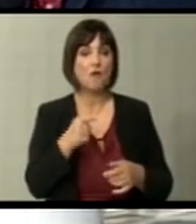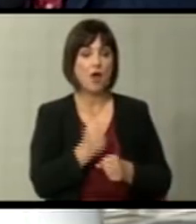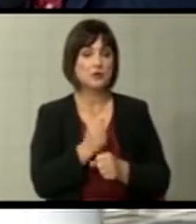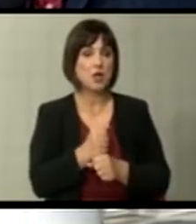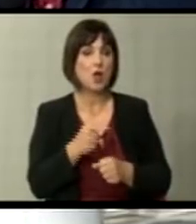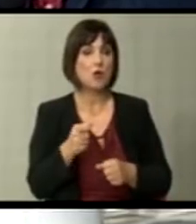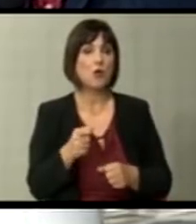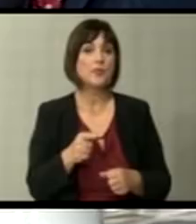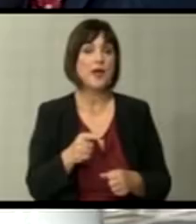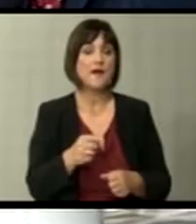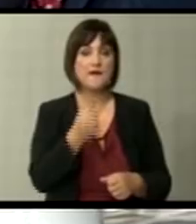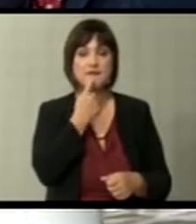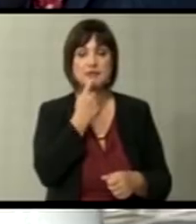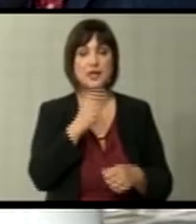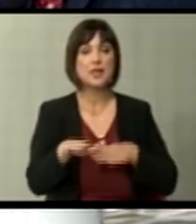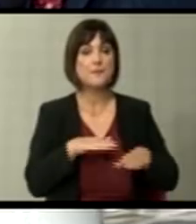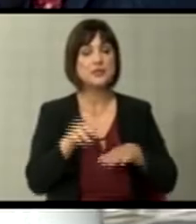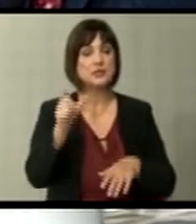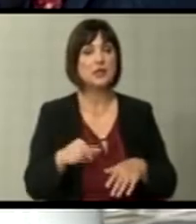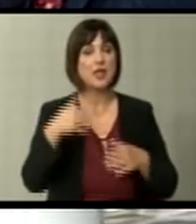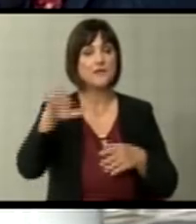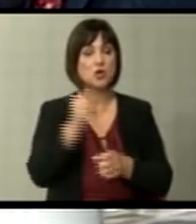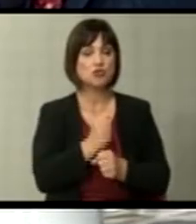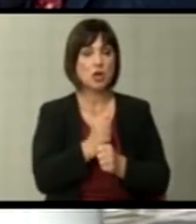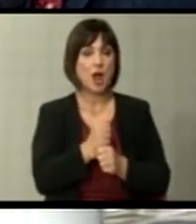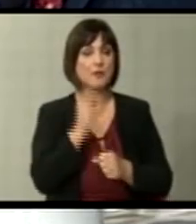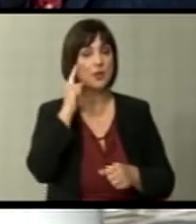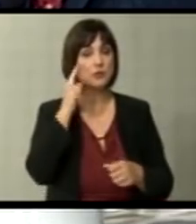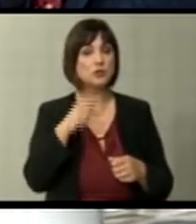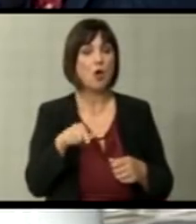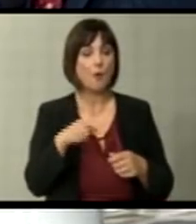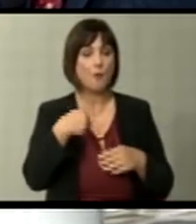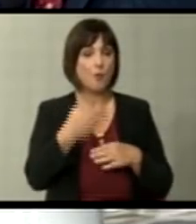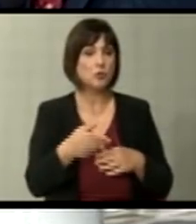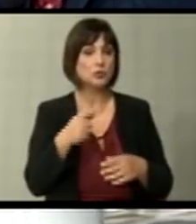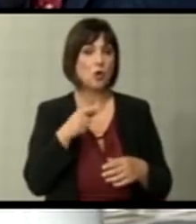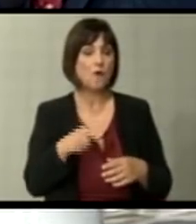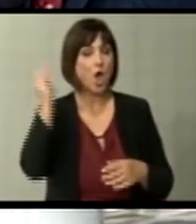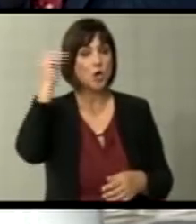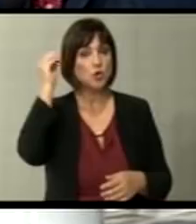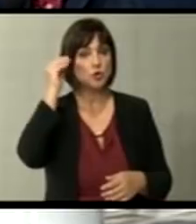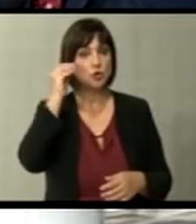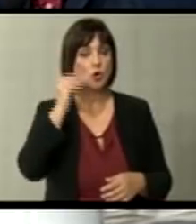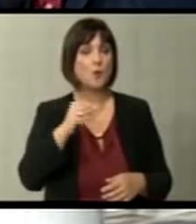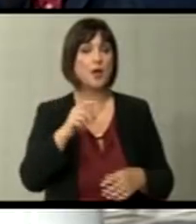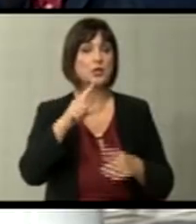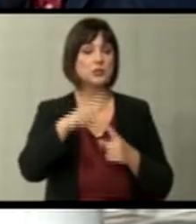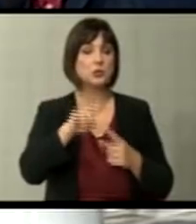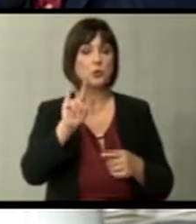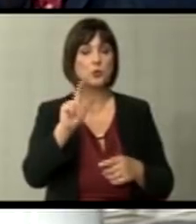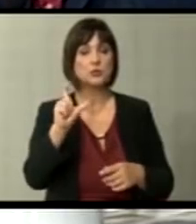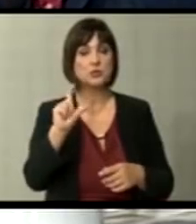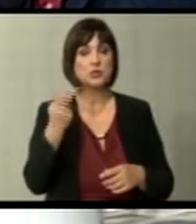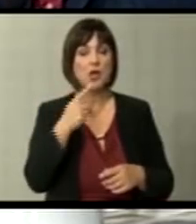направи финскато министерка за двореште работи мислам дека уште пове што искусниот Туск значи сега во